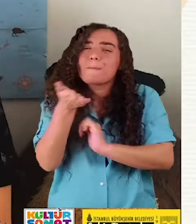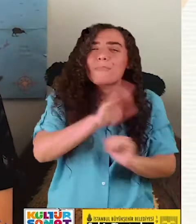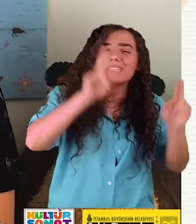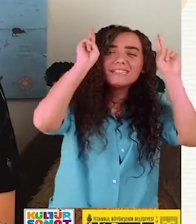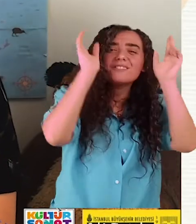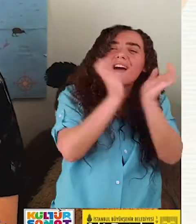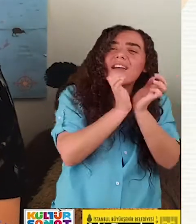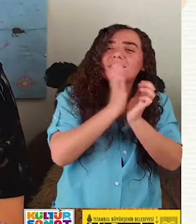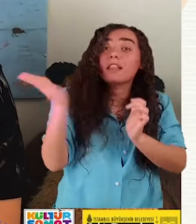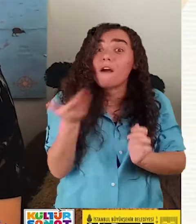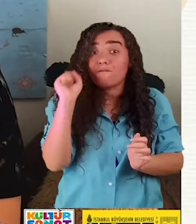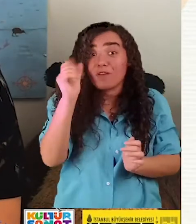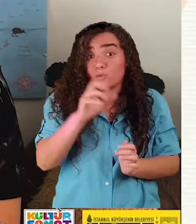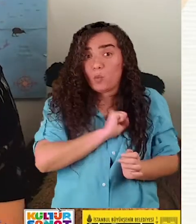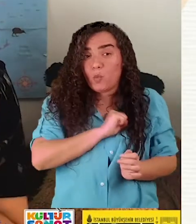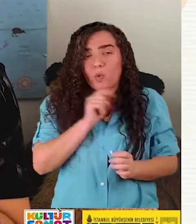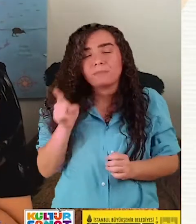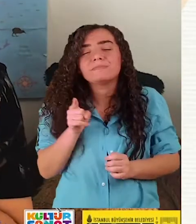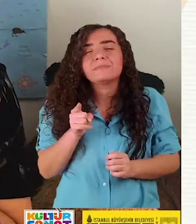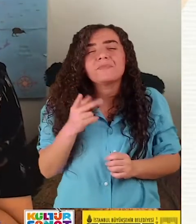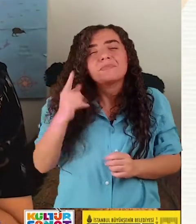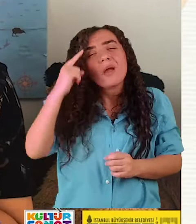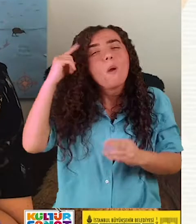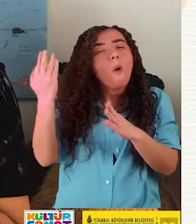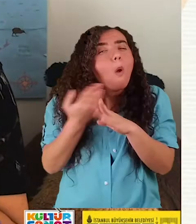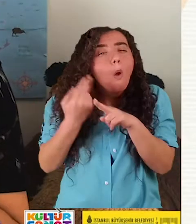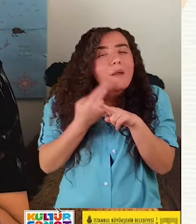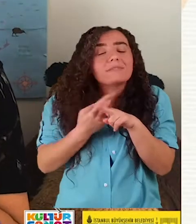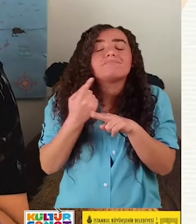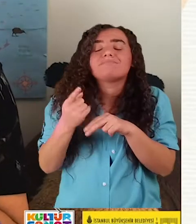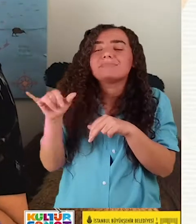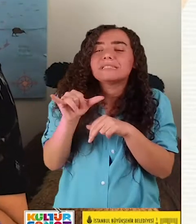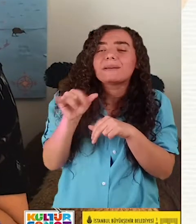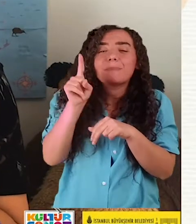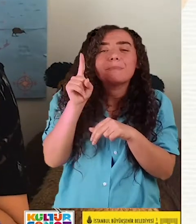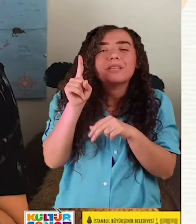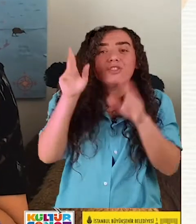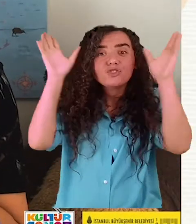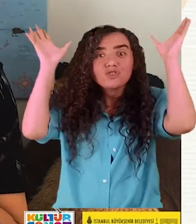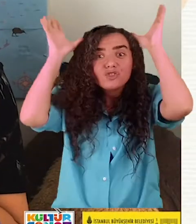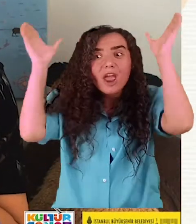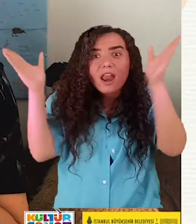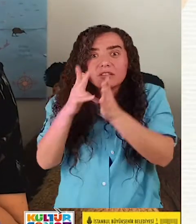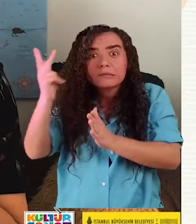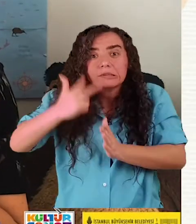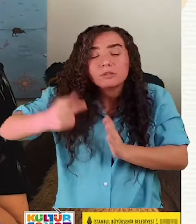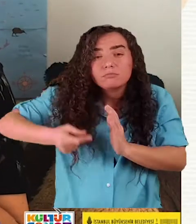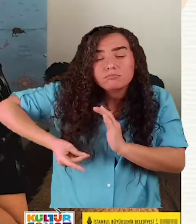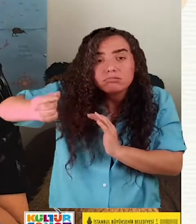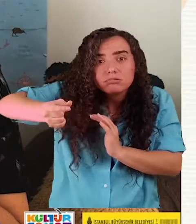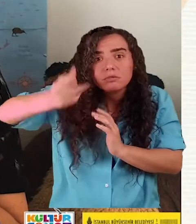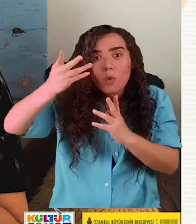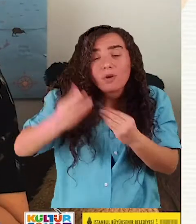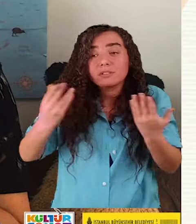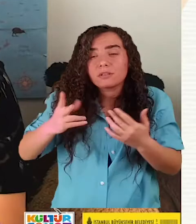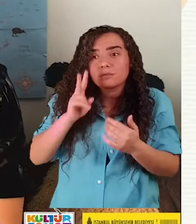yanlarından hızlıca bir ceylan geçse hemen nefeslerini tutup, ceylan gidene kadar hiç nefes almadan tir tir